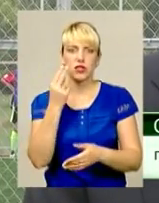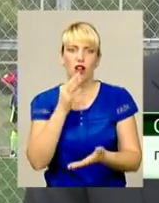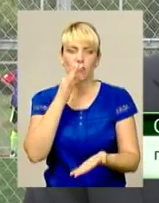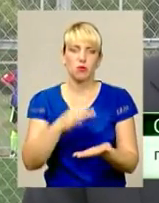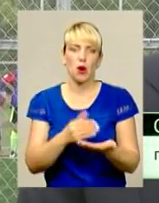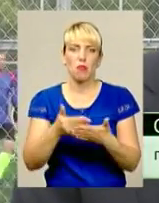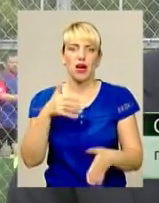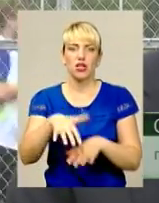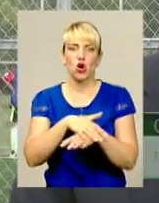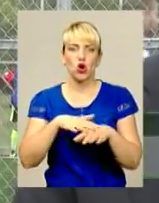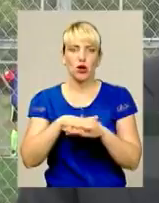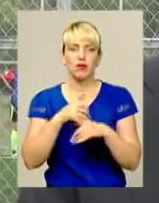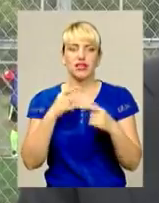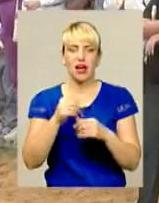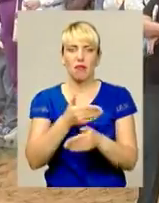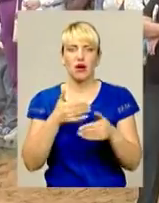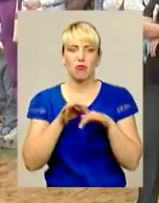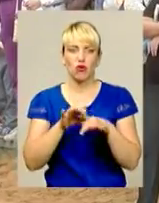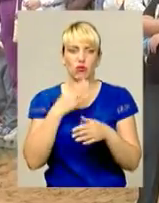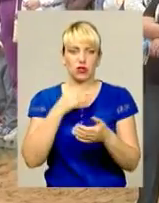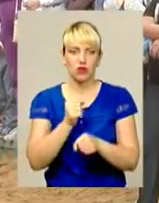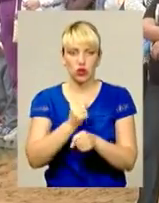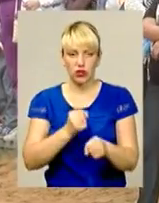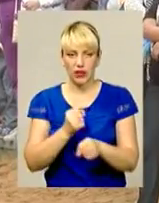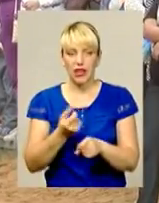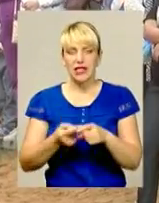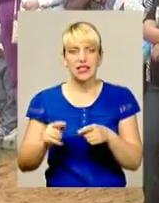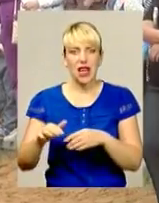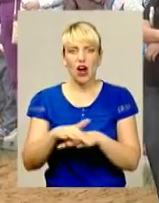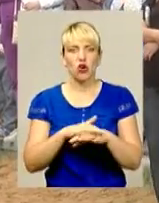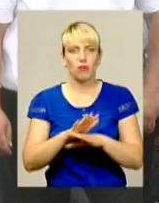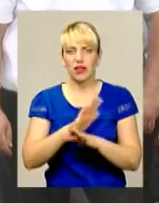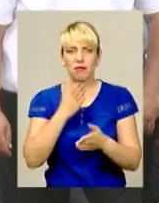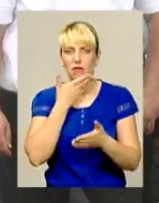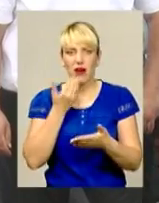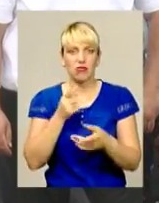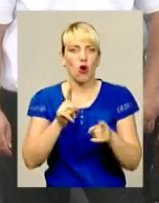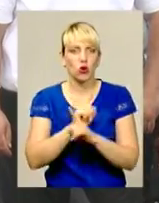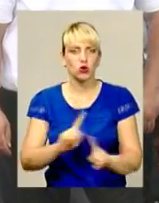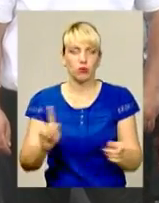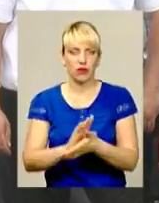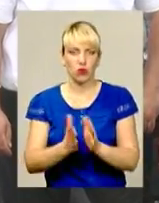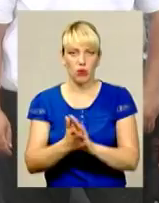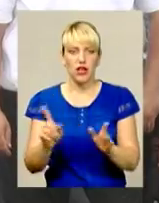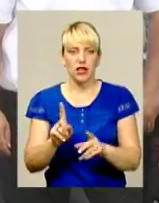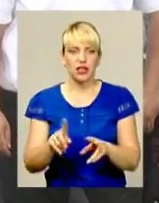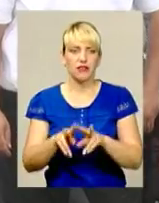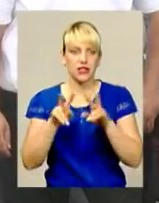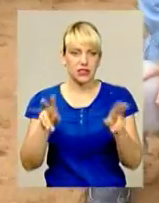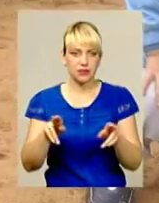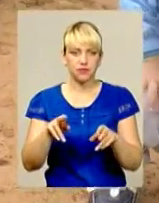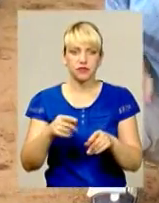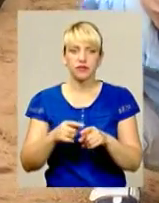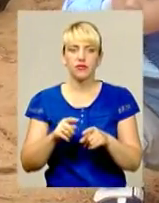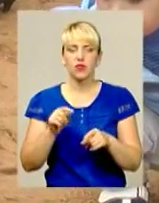громадою, там, де ми проводимо свою діяльність. Утім, ця громада не перебуває в особливих умовах, які абсолютно всім представникам місцевої влади